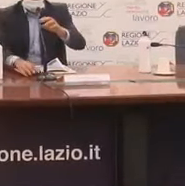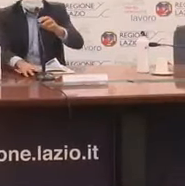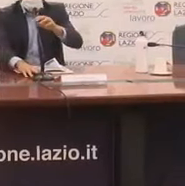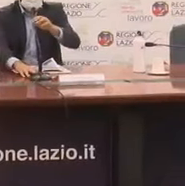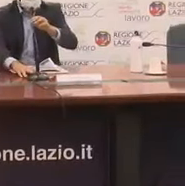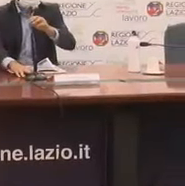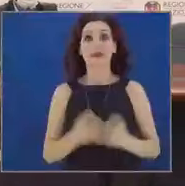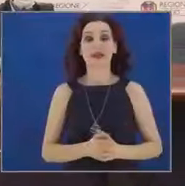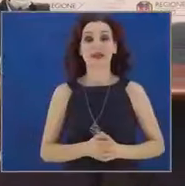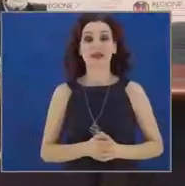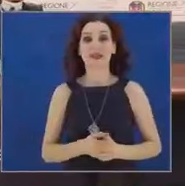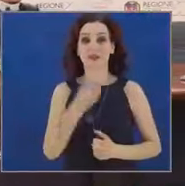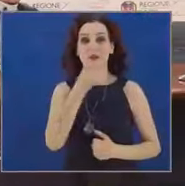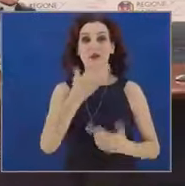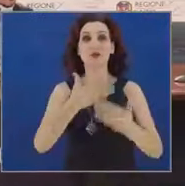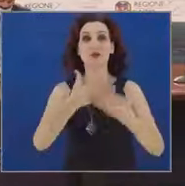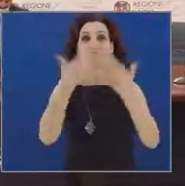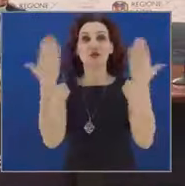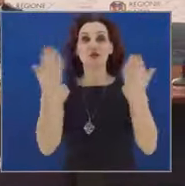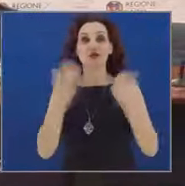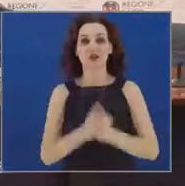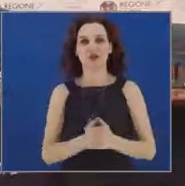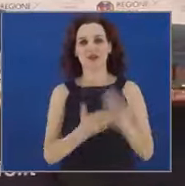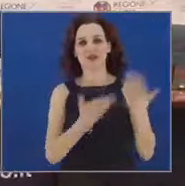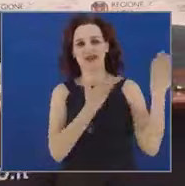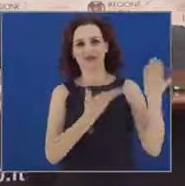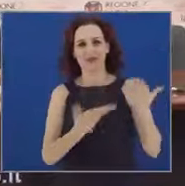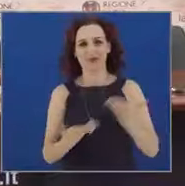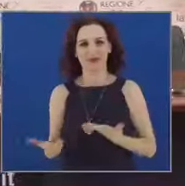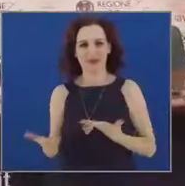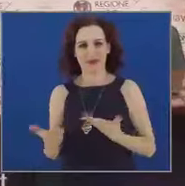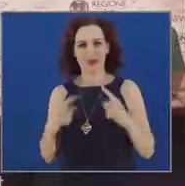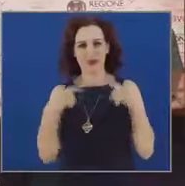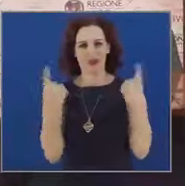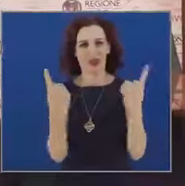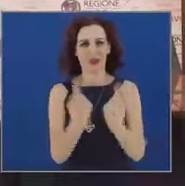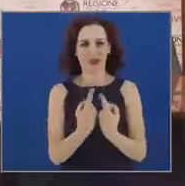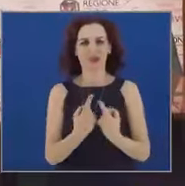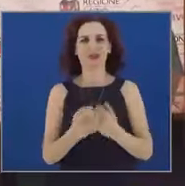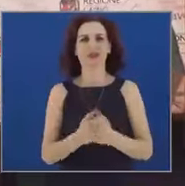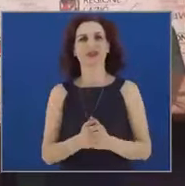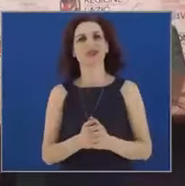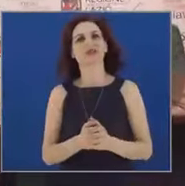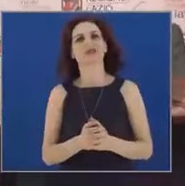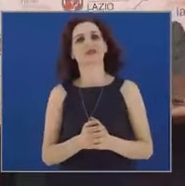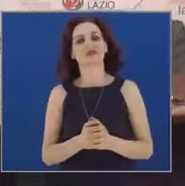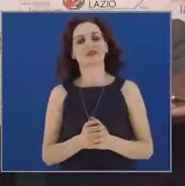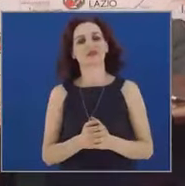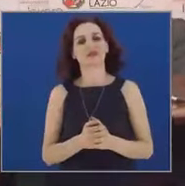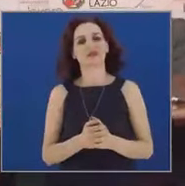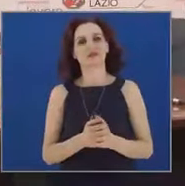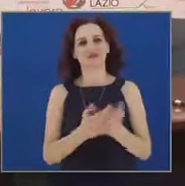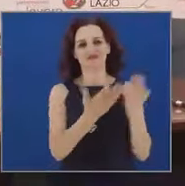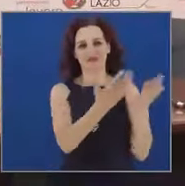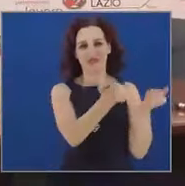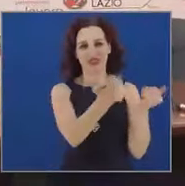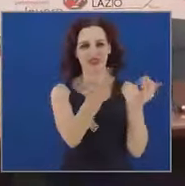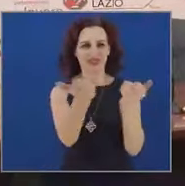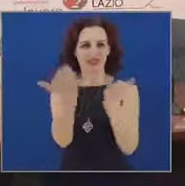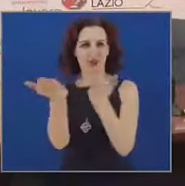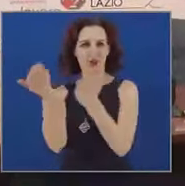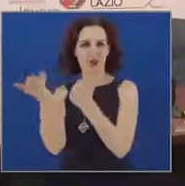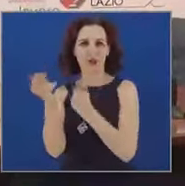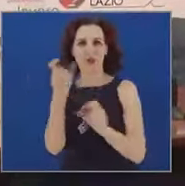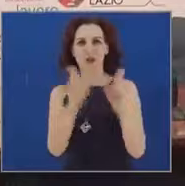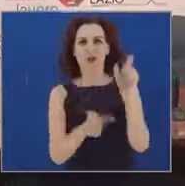Bene, buongiorno, bentrovati, benvenuti a tutti e a tutti. Saluto le tante persone